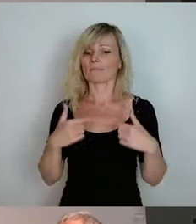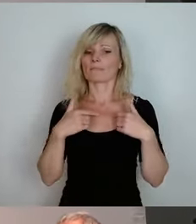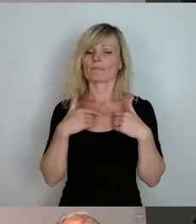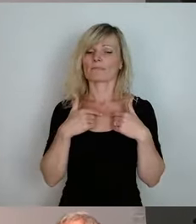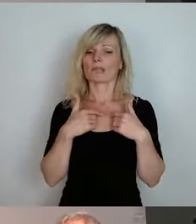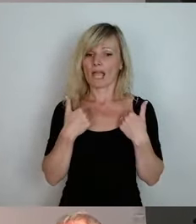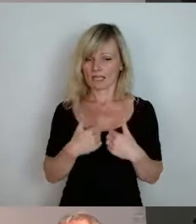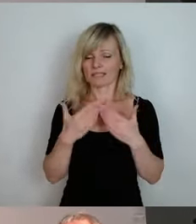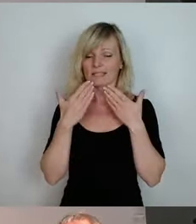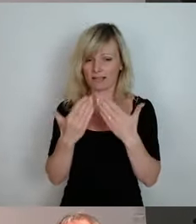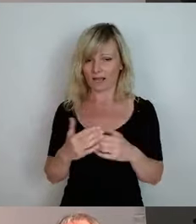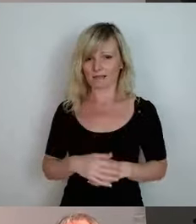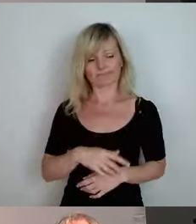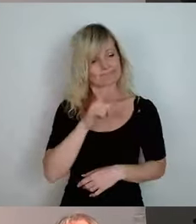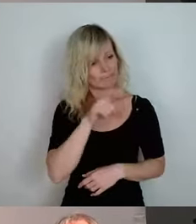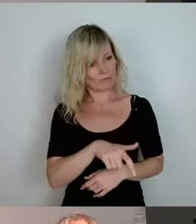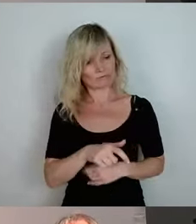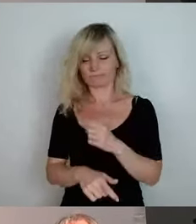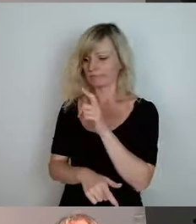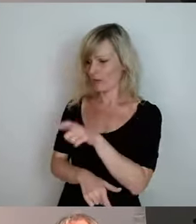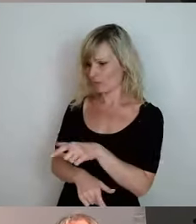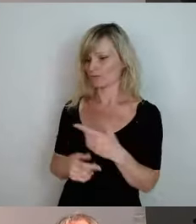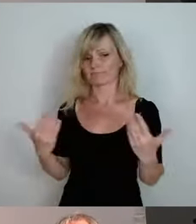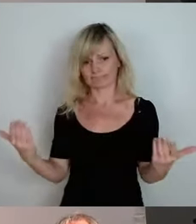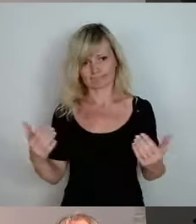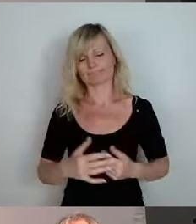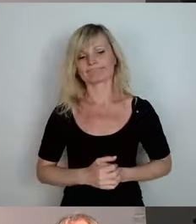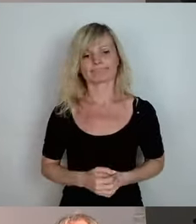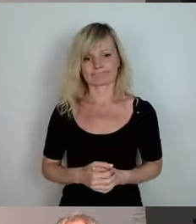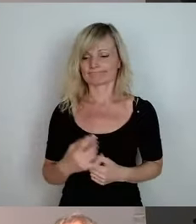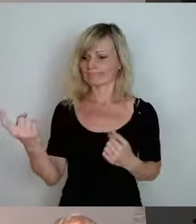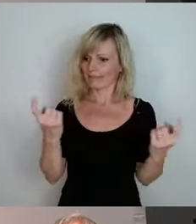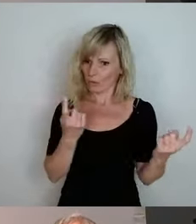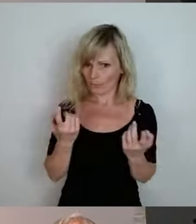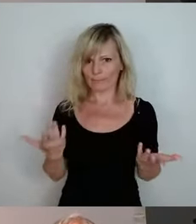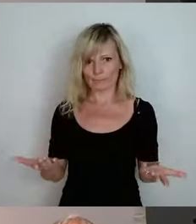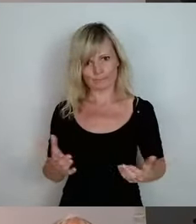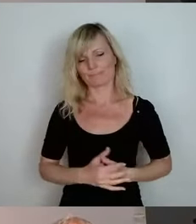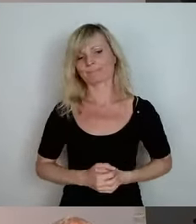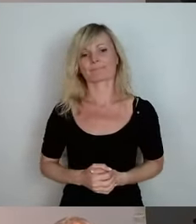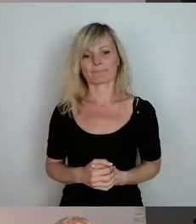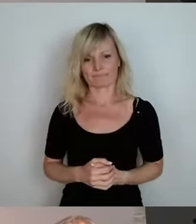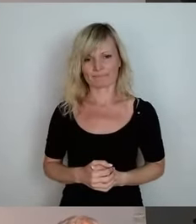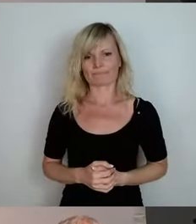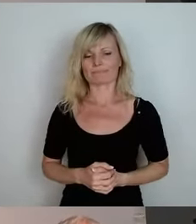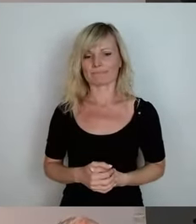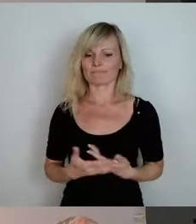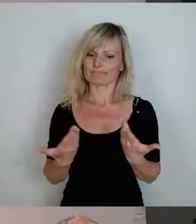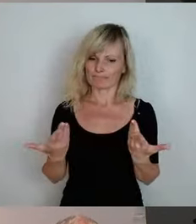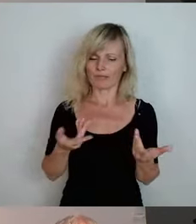auch natürlich an Frank Vogel fürs Herkommen, fürs Reden, fürs Erklären.